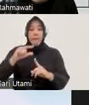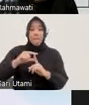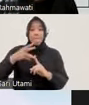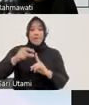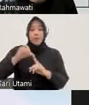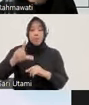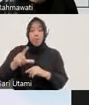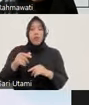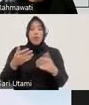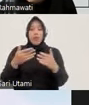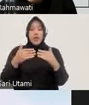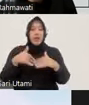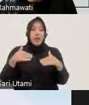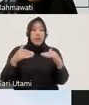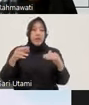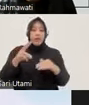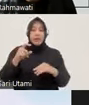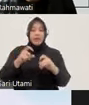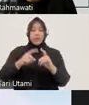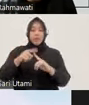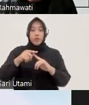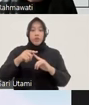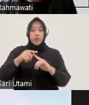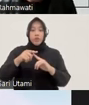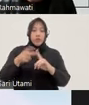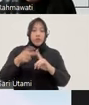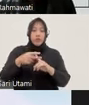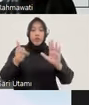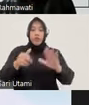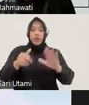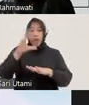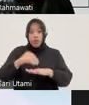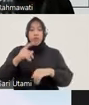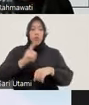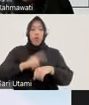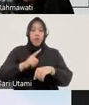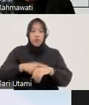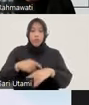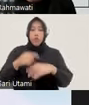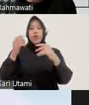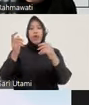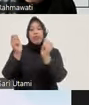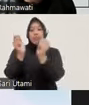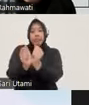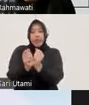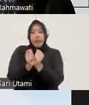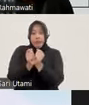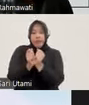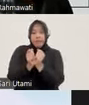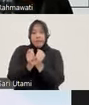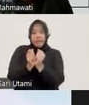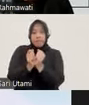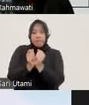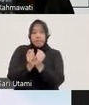restoratif bisa dilakukan selama 6 hari masa penangkapan tersebut nah ini kan kelihatan gitu ya bahwa nilai-nilai